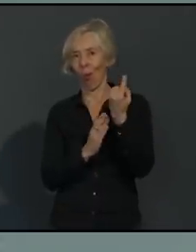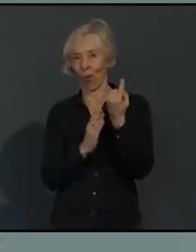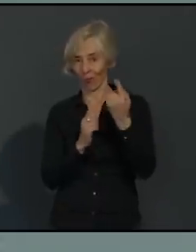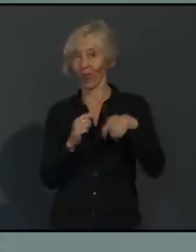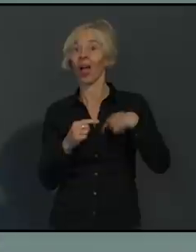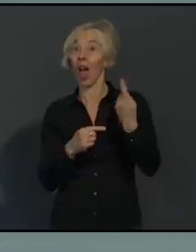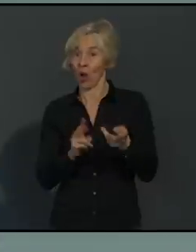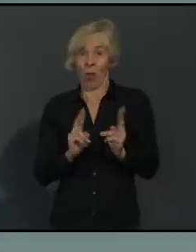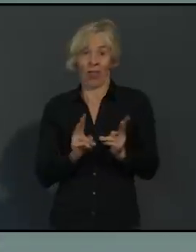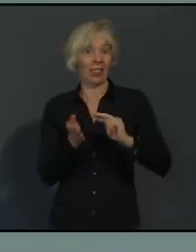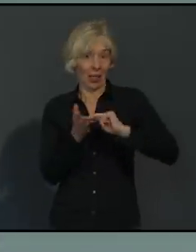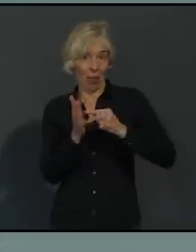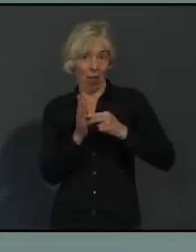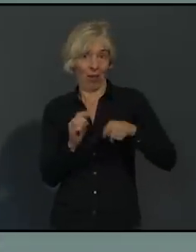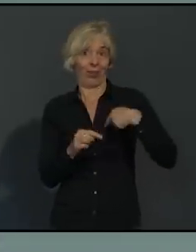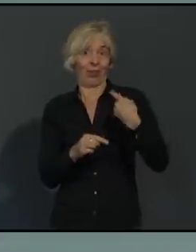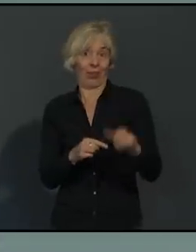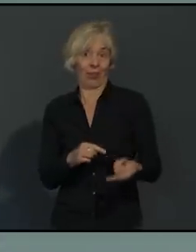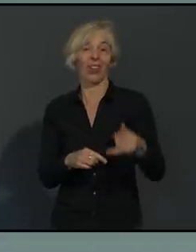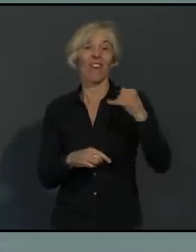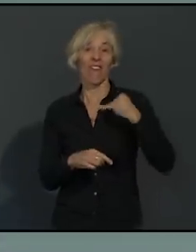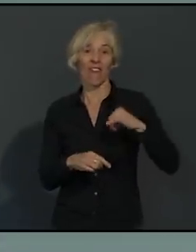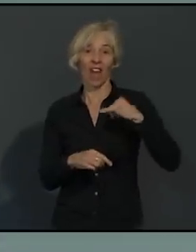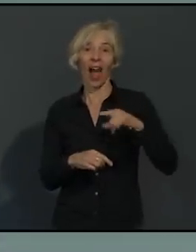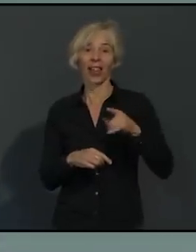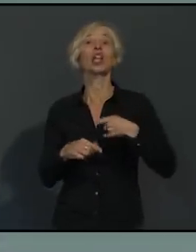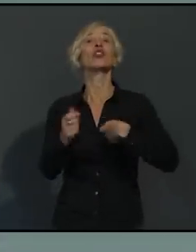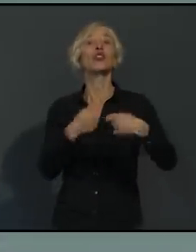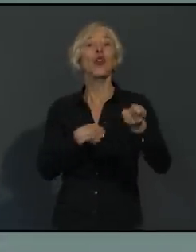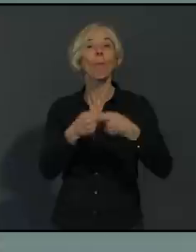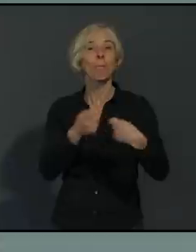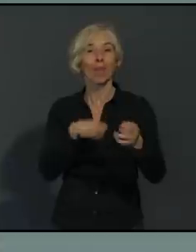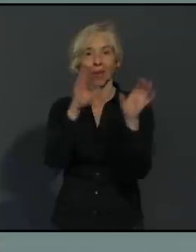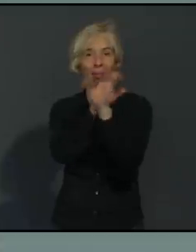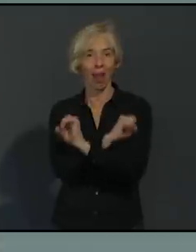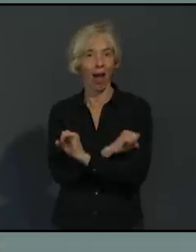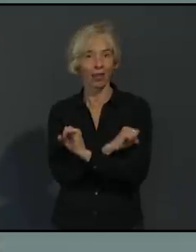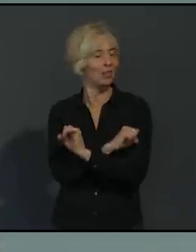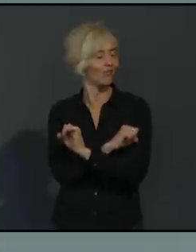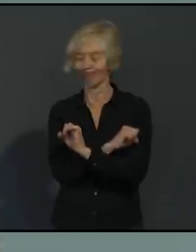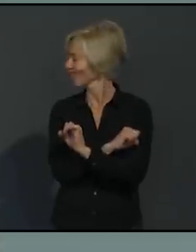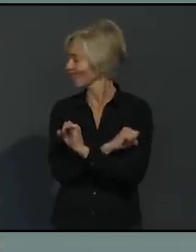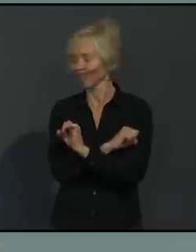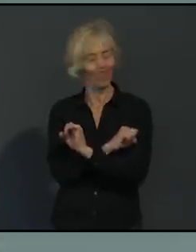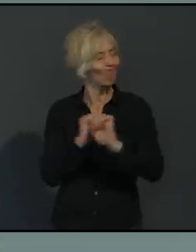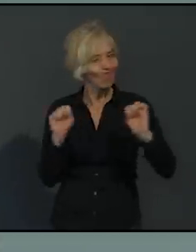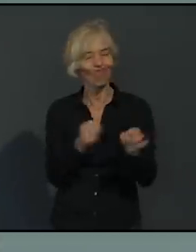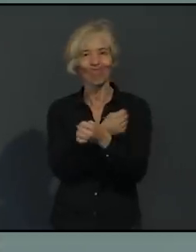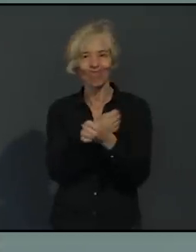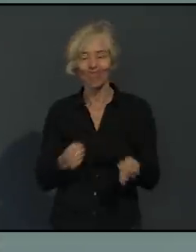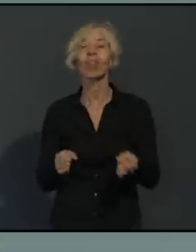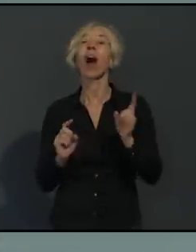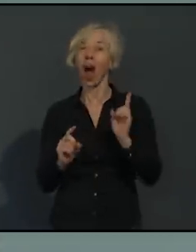Uhr weitere verschärfte Maßnahmen hier im Stadtgebiet Augsburg in Kraft treten. Und die möchte ich Ihnen heute